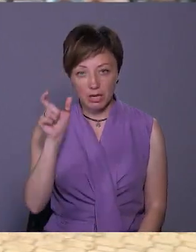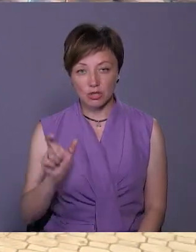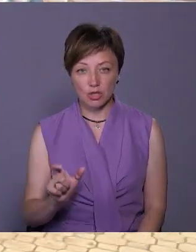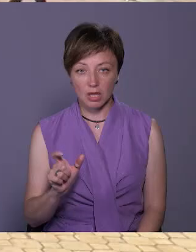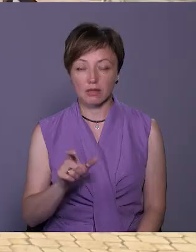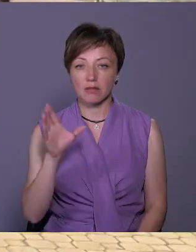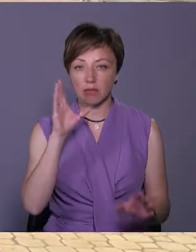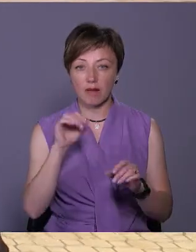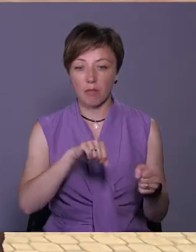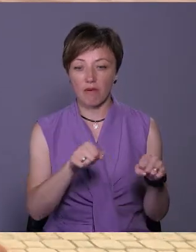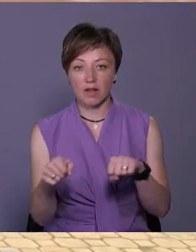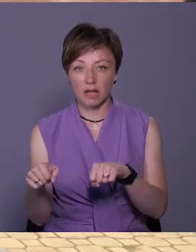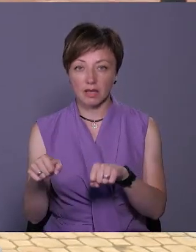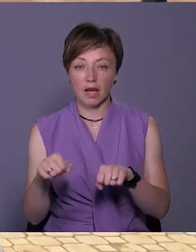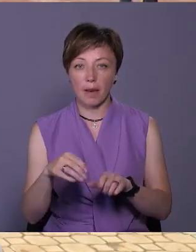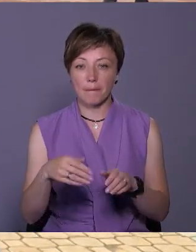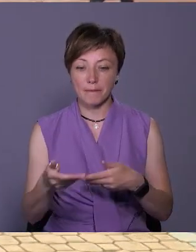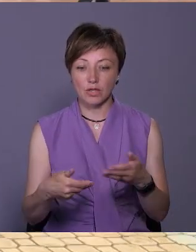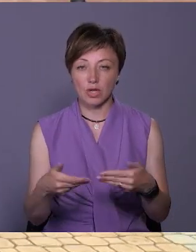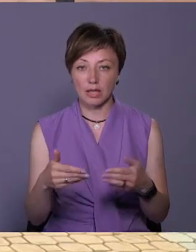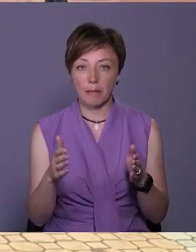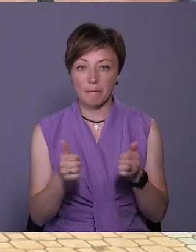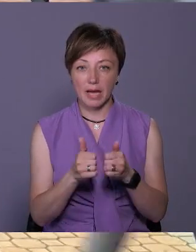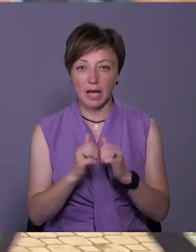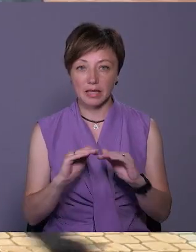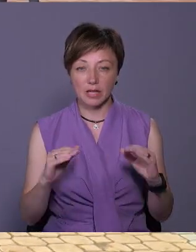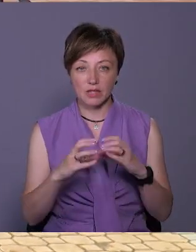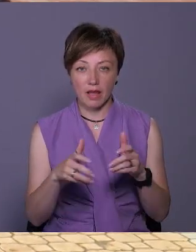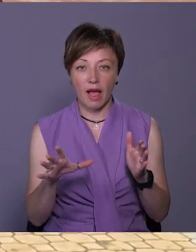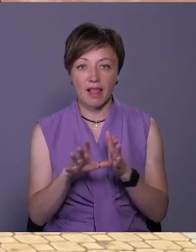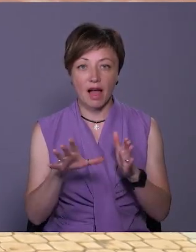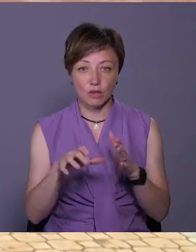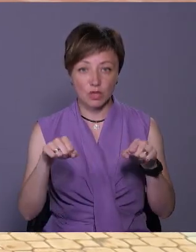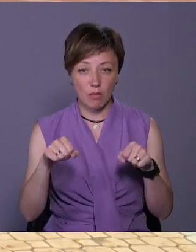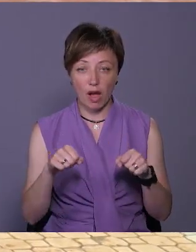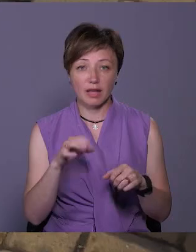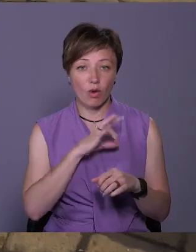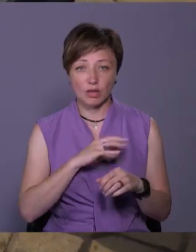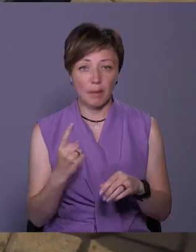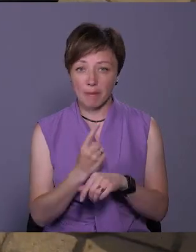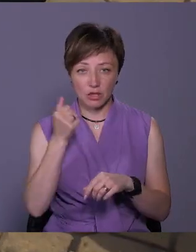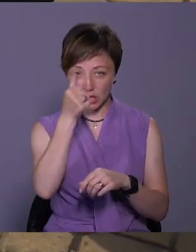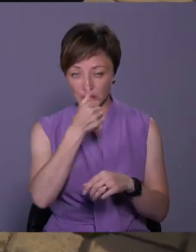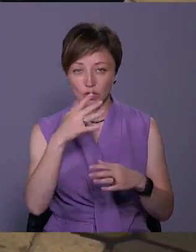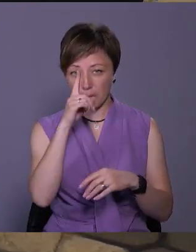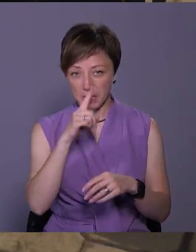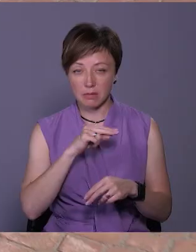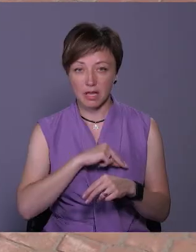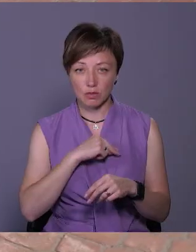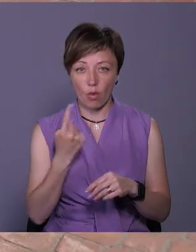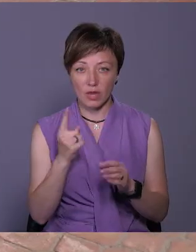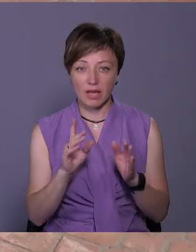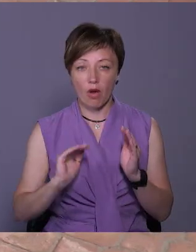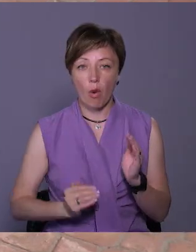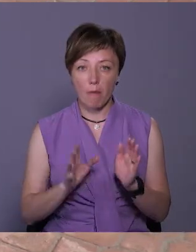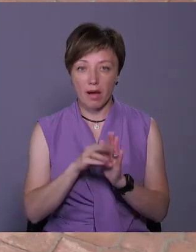вправно повертає на пішохідний перехід біля дитячого світу. Каже, електросамокатом користується не перший рік і вже місяць працює в одній з компаній,